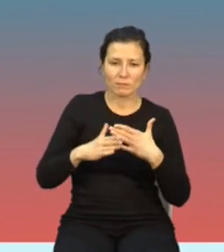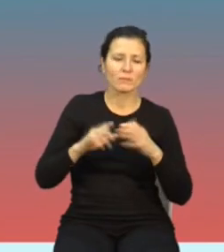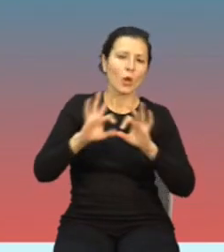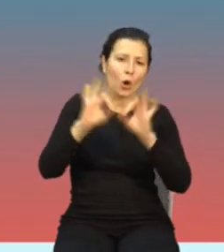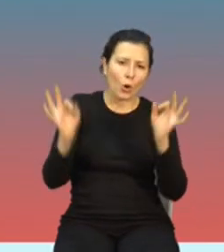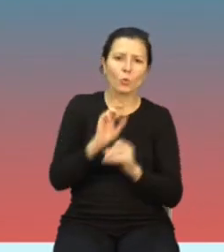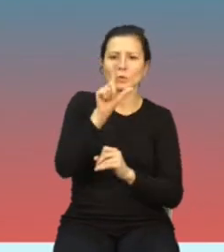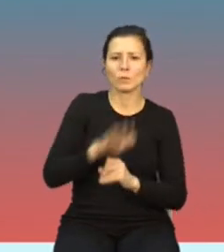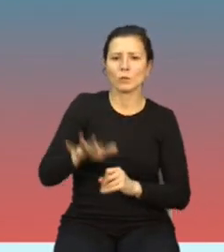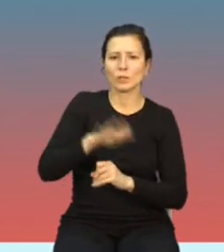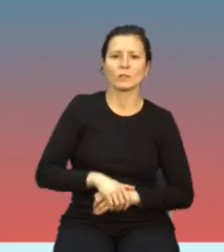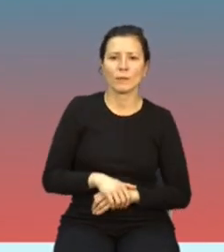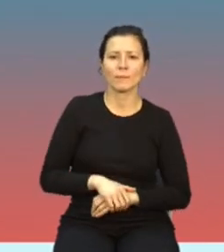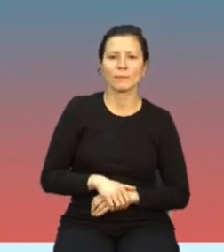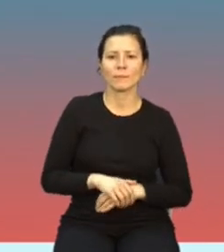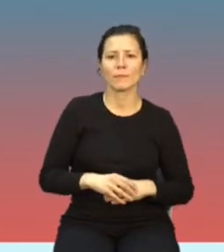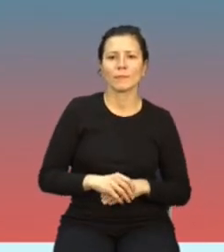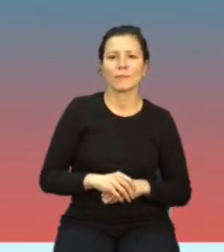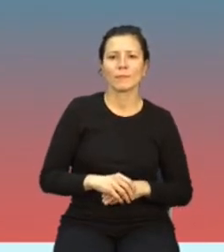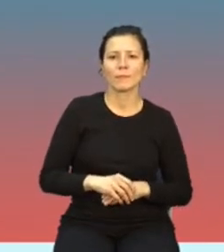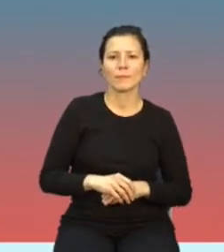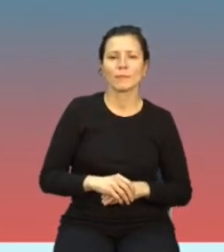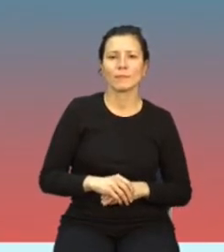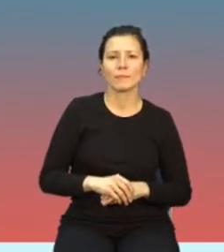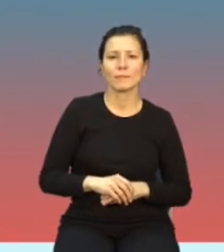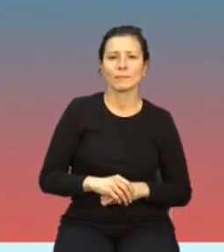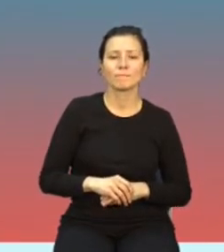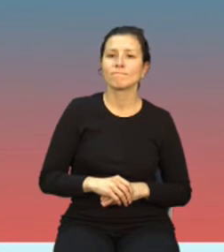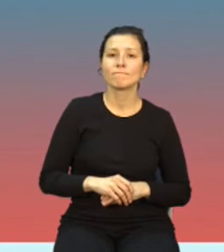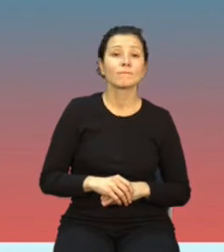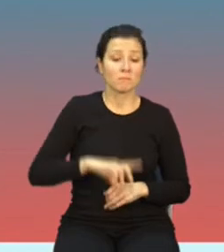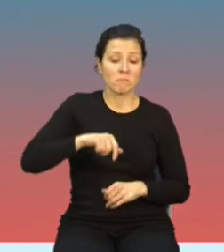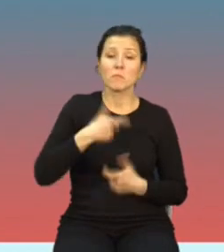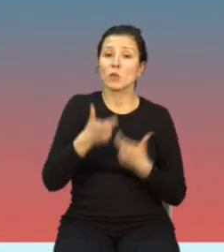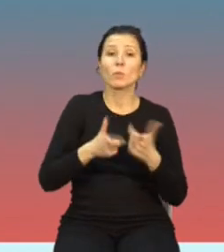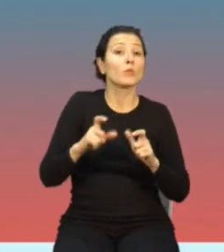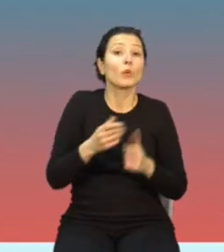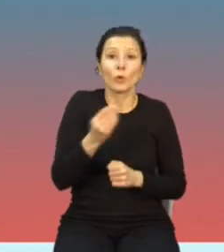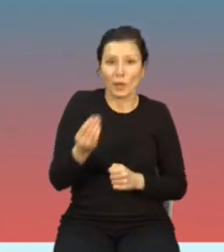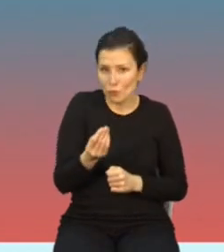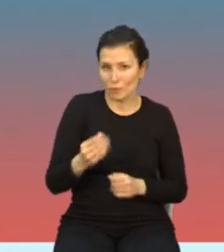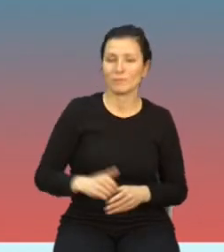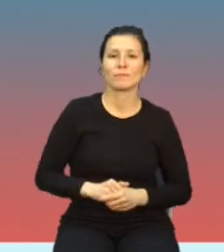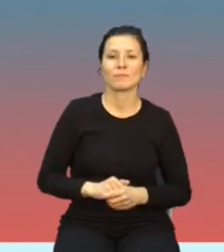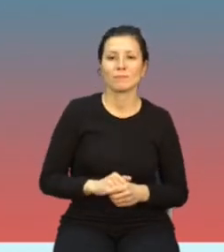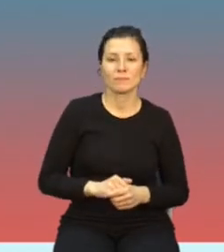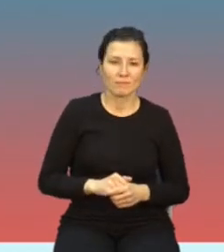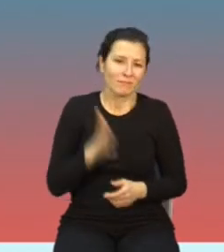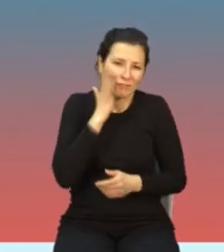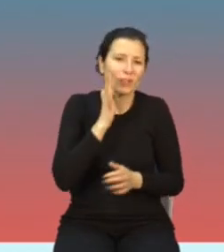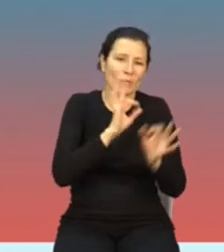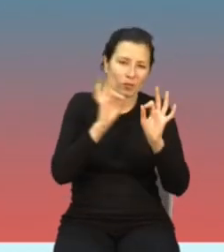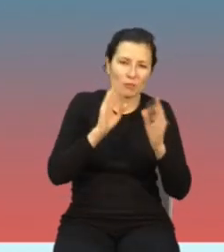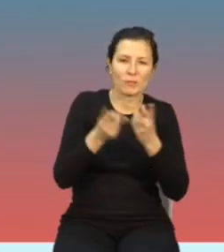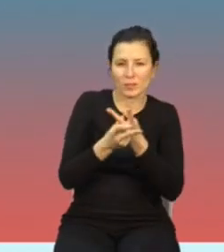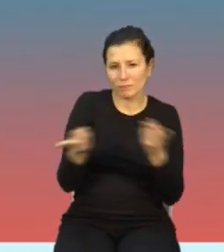czyli mamy inny, odrębny organ, który się zajmuje pracownikami. Tak czy inaczej, co my jeszcze robimy? My oczywiście przedstawiamy informacje i